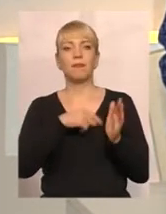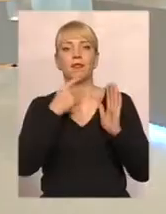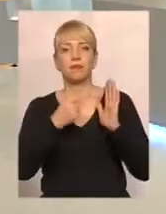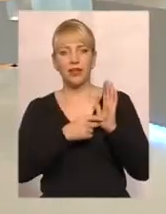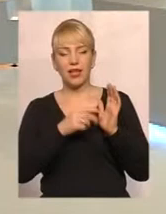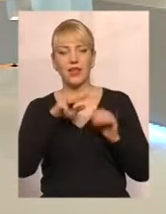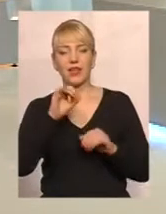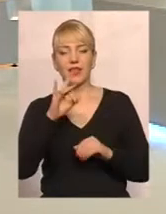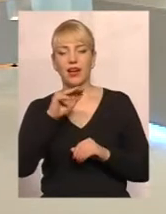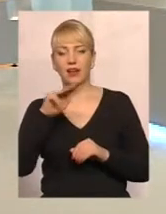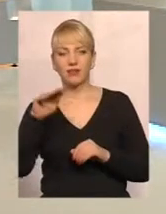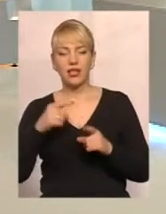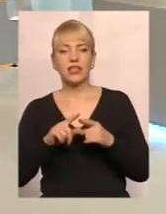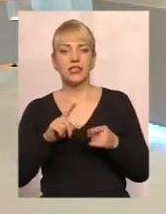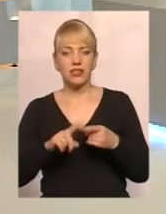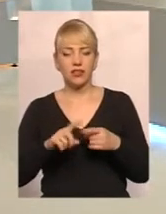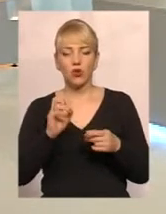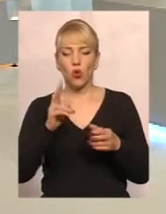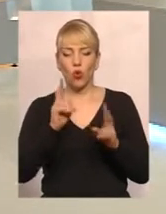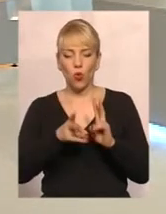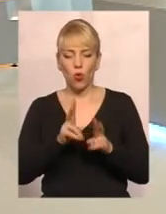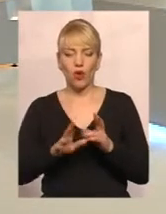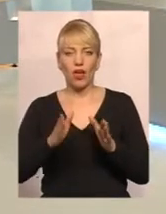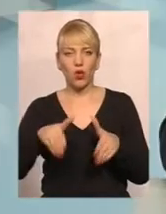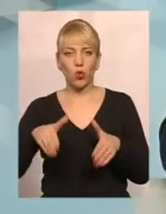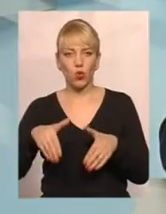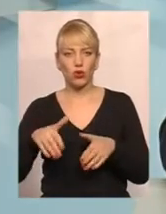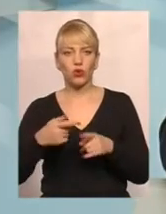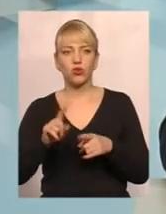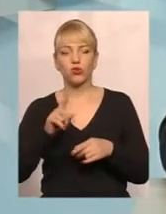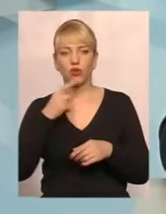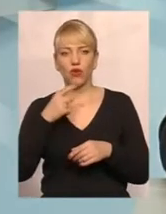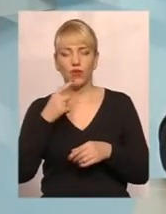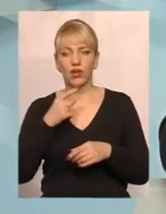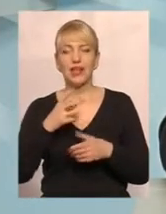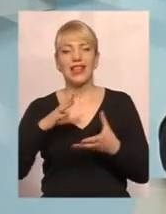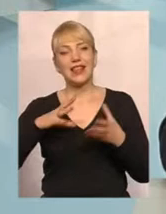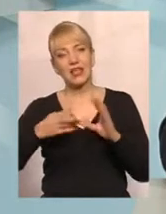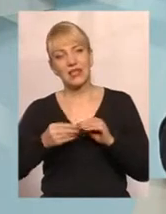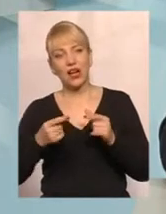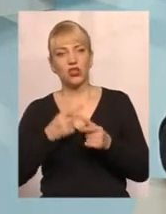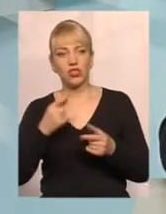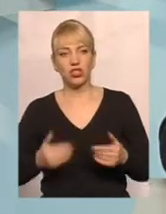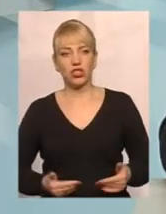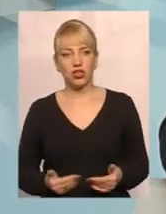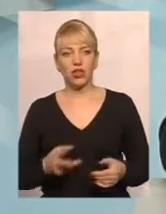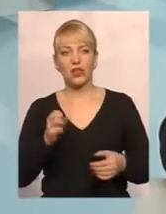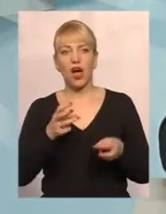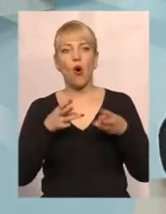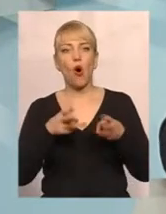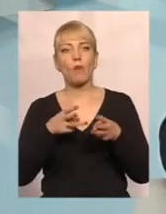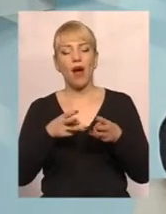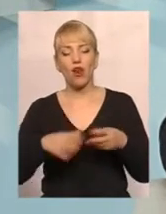на кухню коридор, яка прозвучала за питання... На загальну чи на житлову площу нараховують?